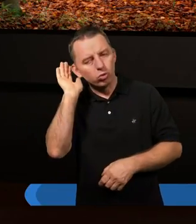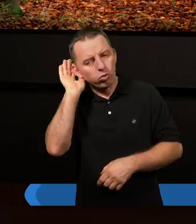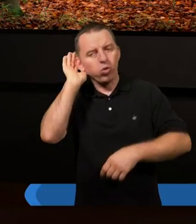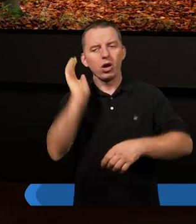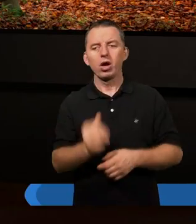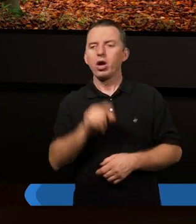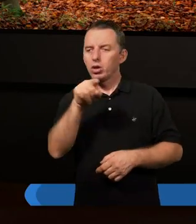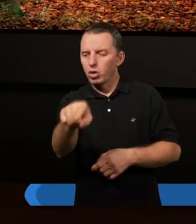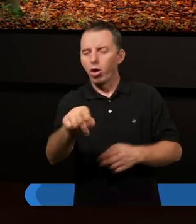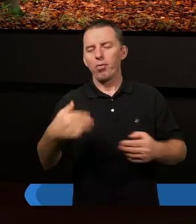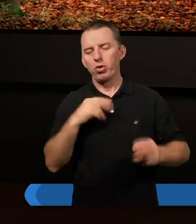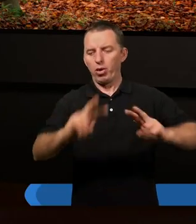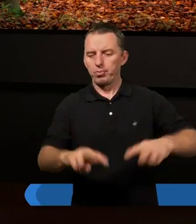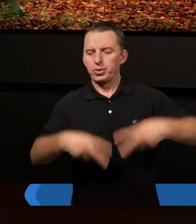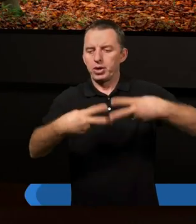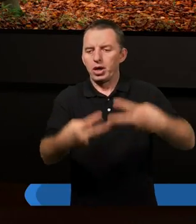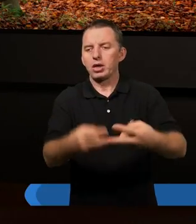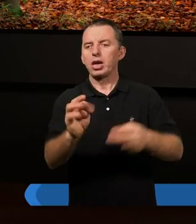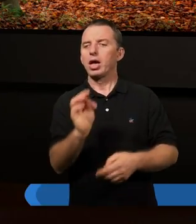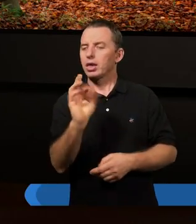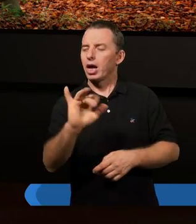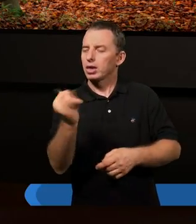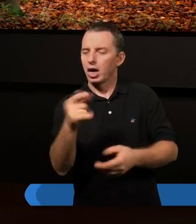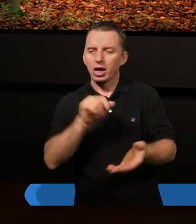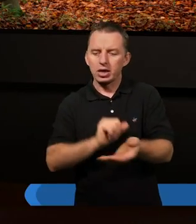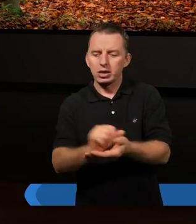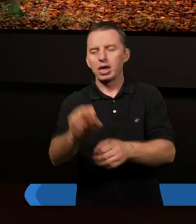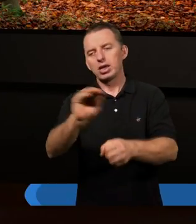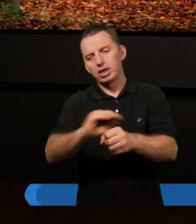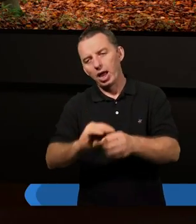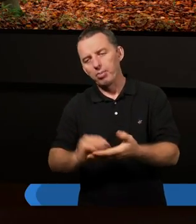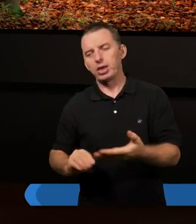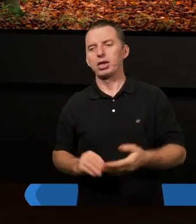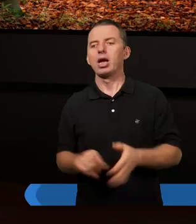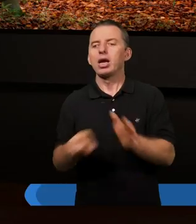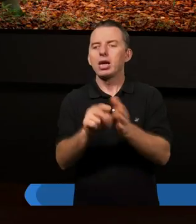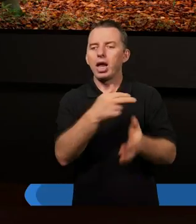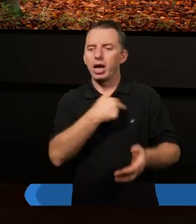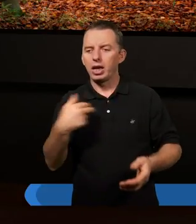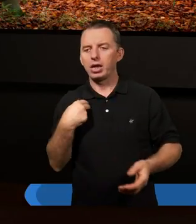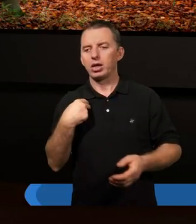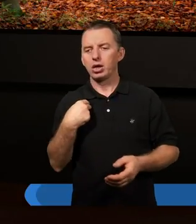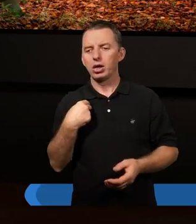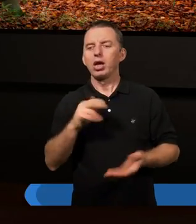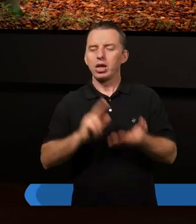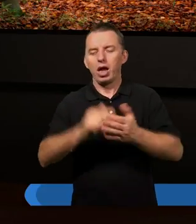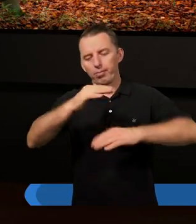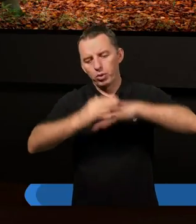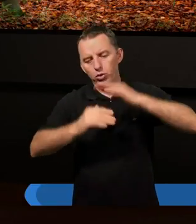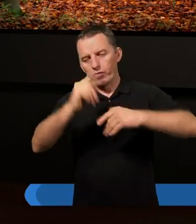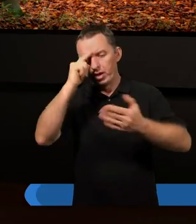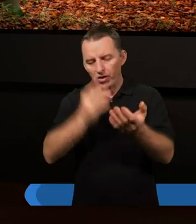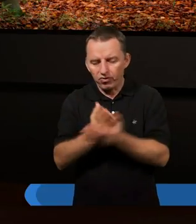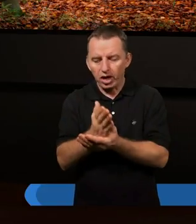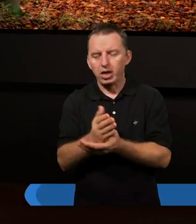aby to było przekazane tak, jak jest napisane dla nas, dla budowania wiary